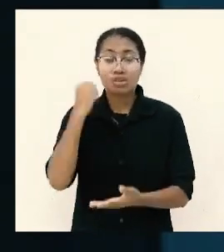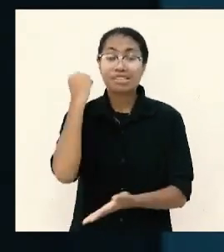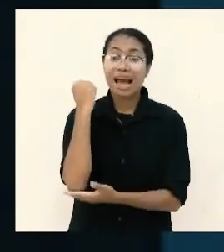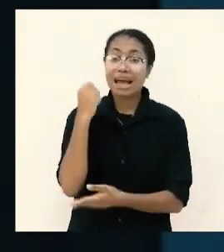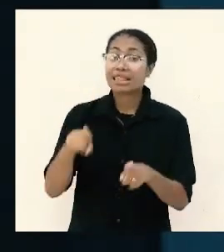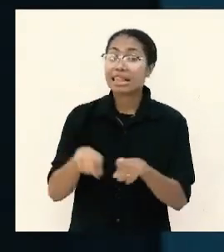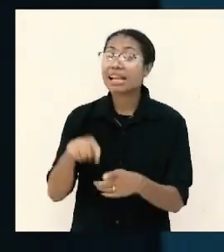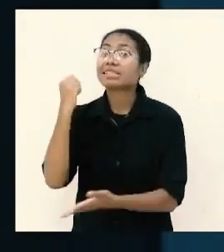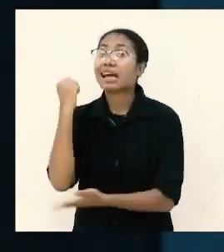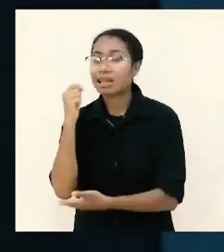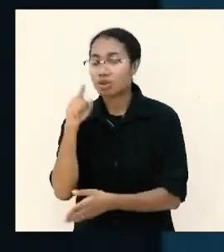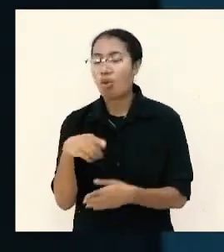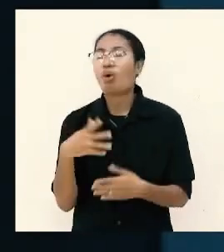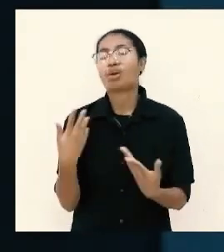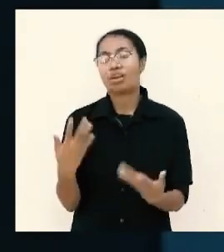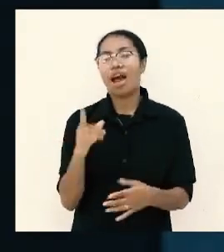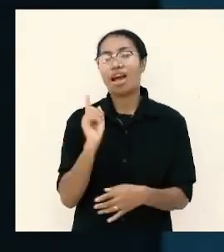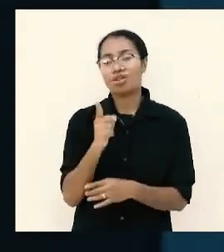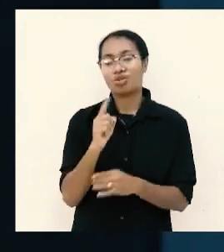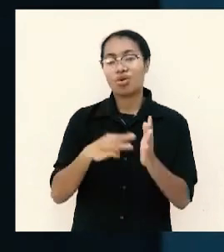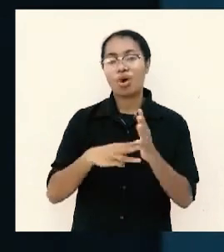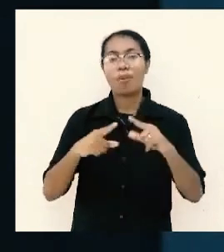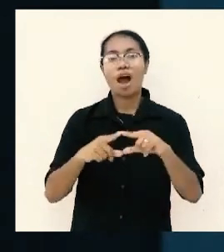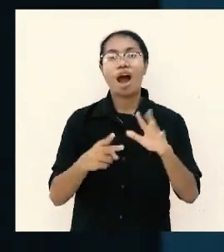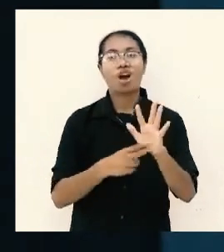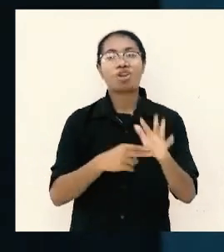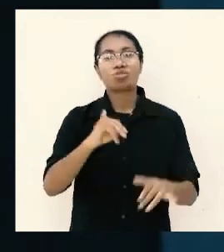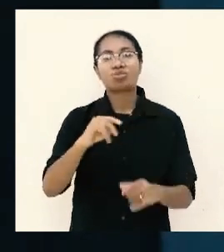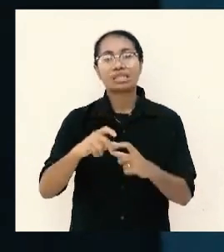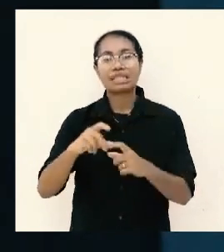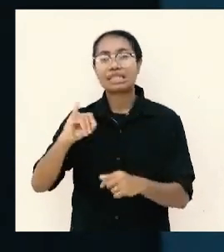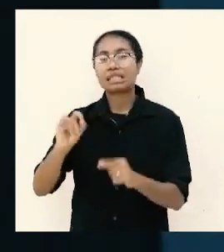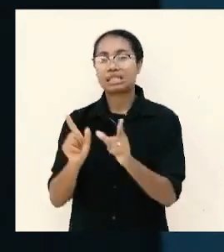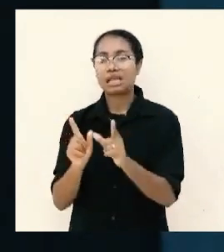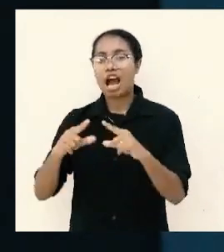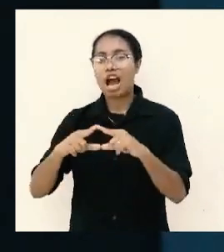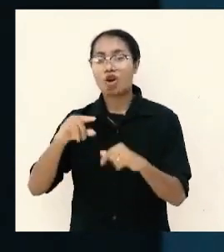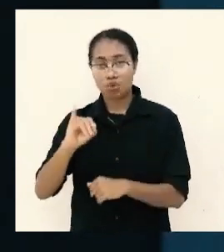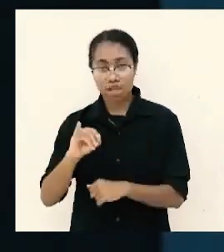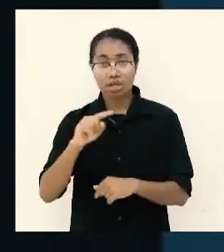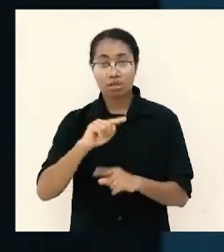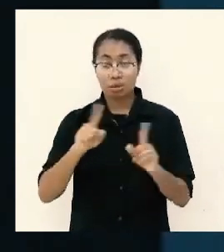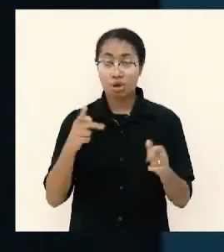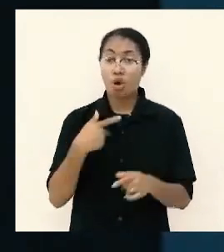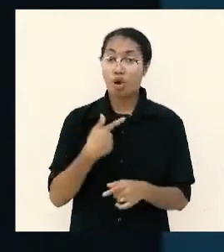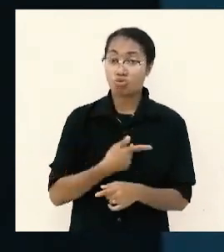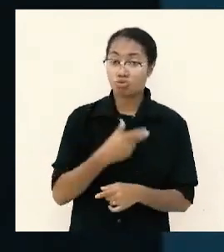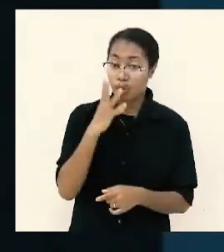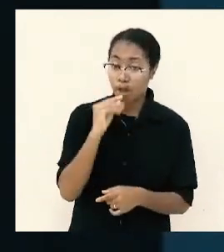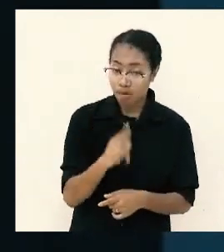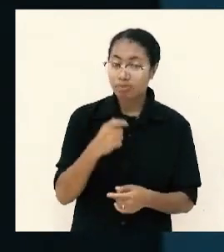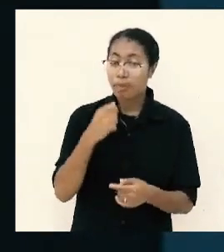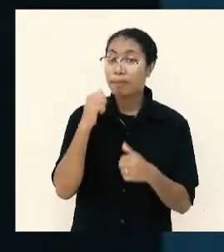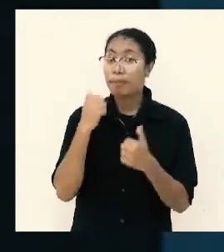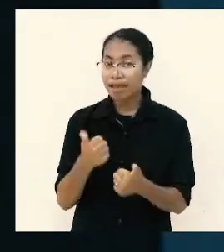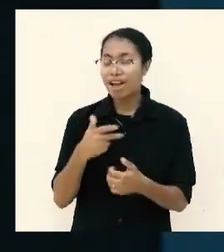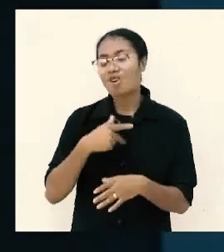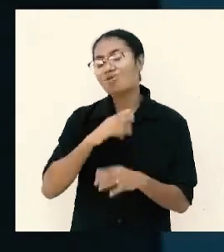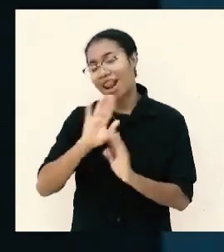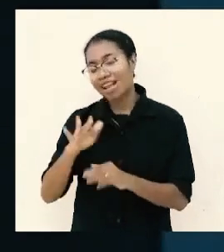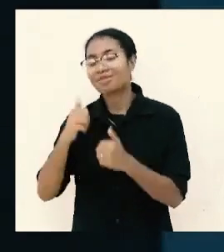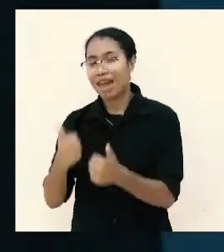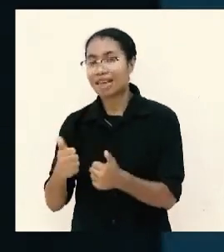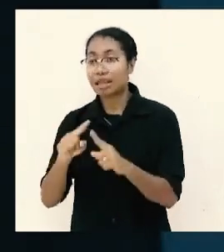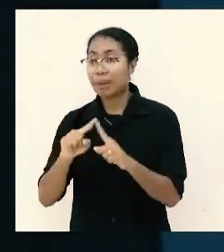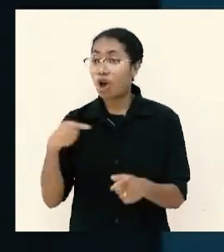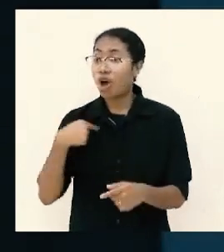itu manusiawi kalau kamu bikin baik pada saya saya baik pada kamu kalau kamu jahat pada saya saya jahat pada